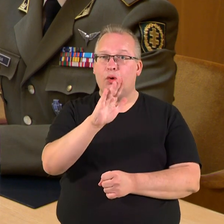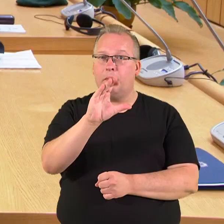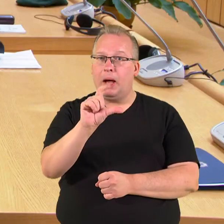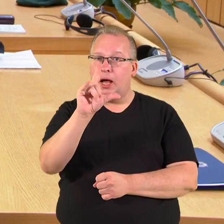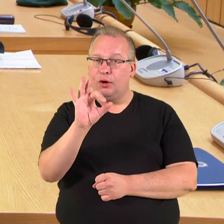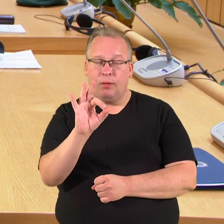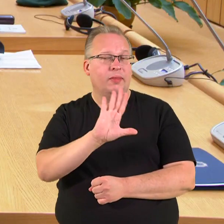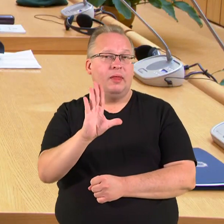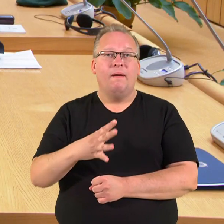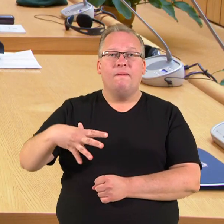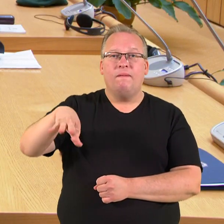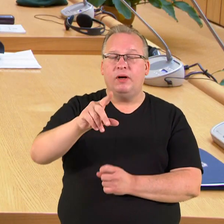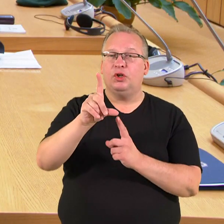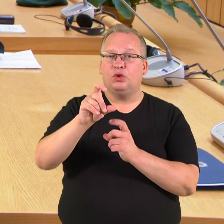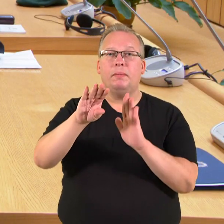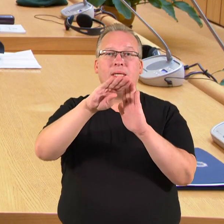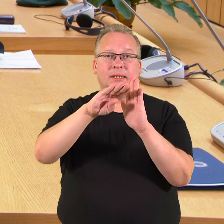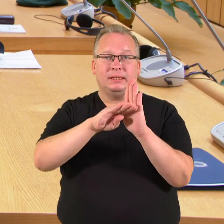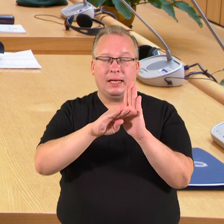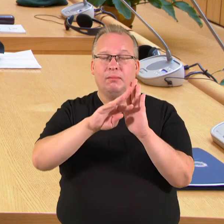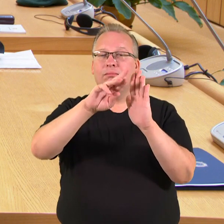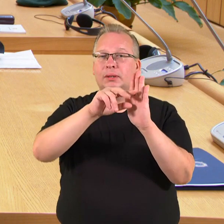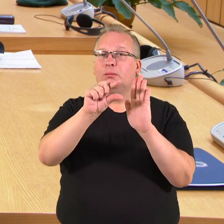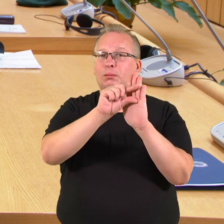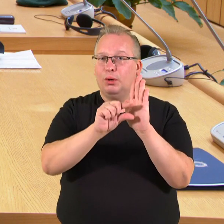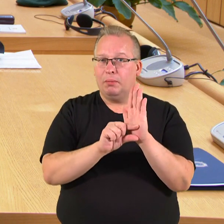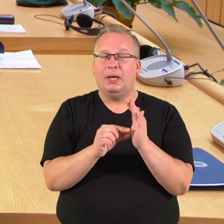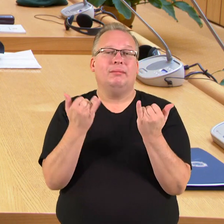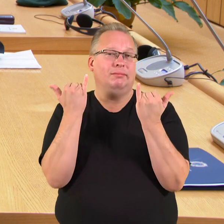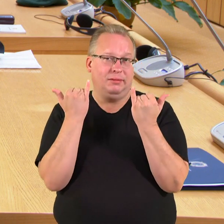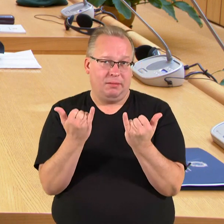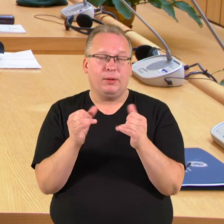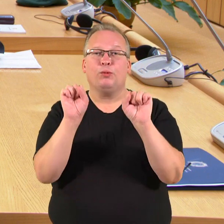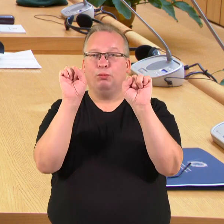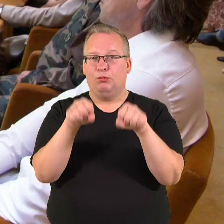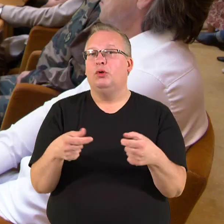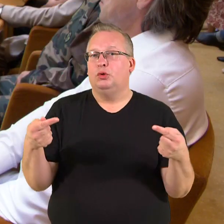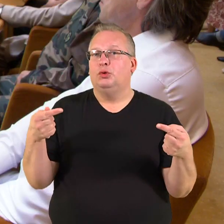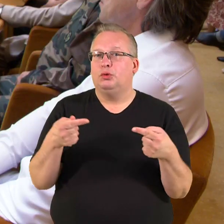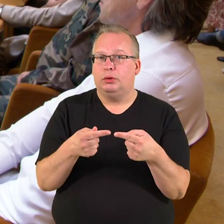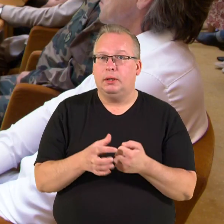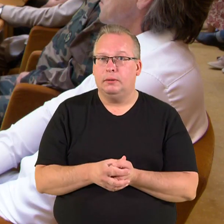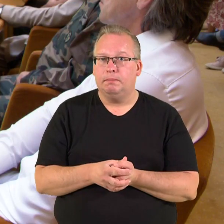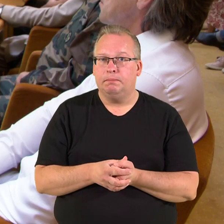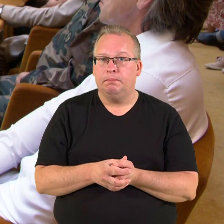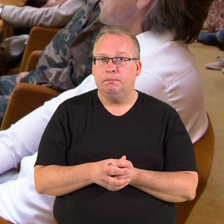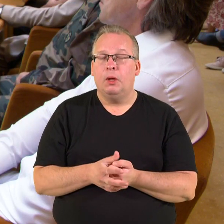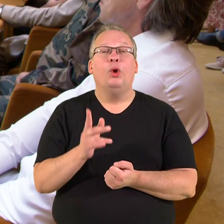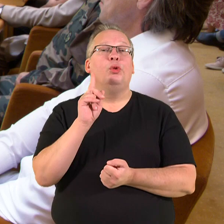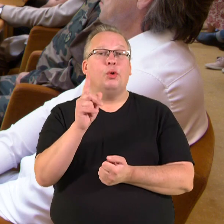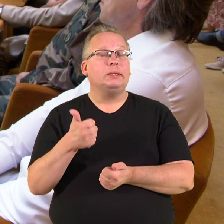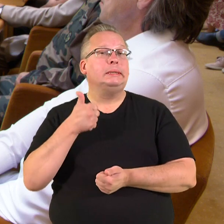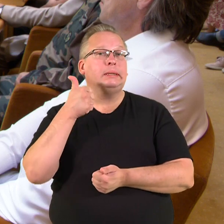nes su visomis naujo Šaulių Sąjungos įstatymo projekto nuostotomis, esą dabar būtų galima sutikti. Nors sveikintina, kad